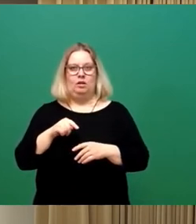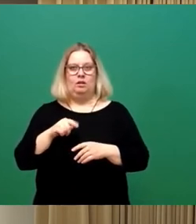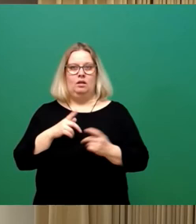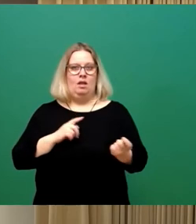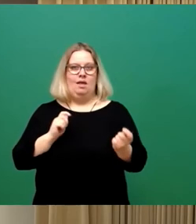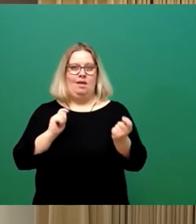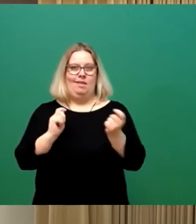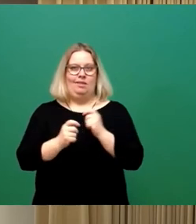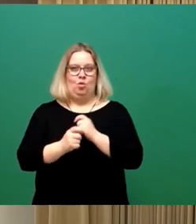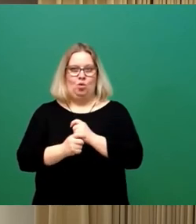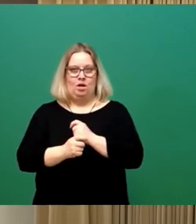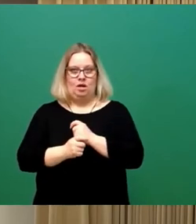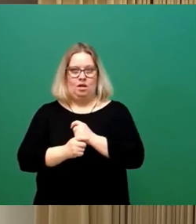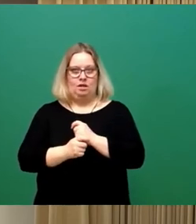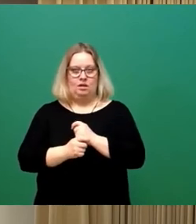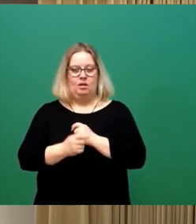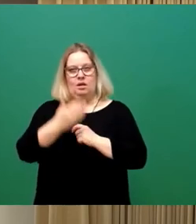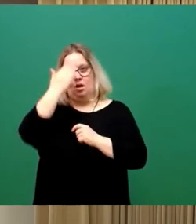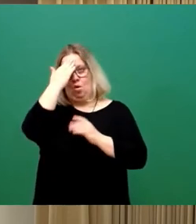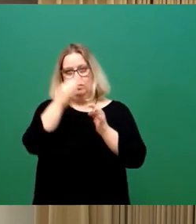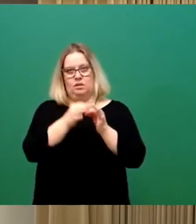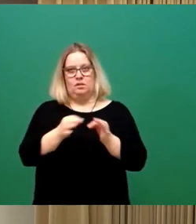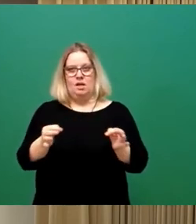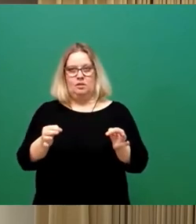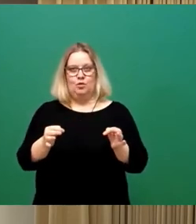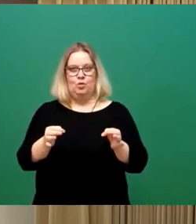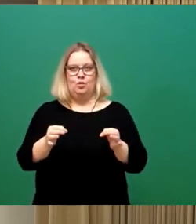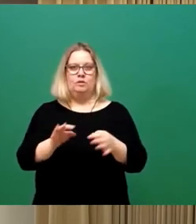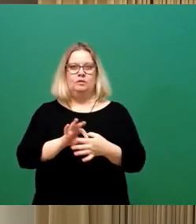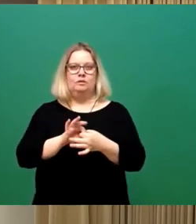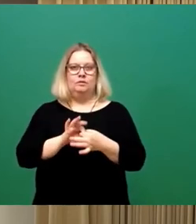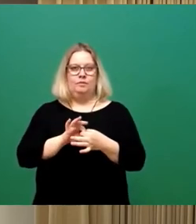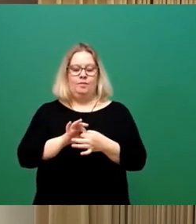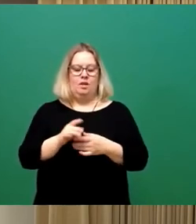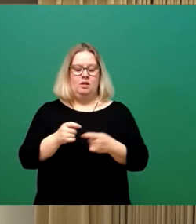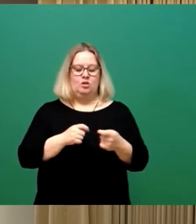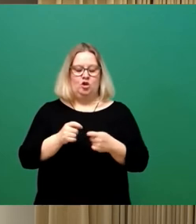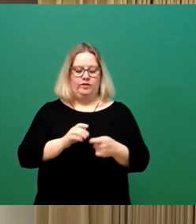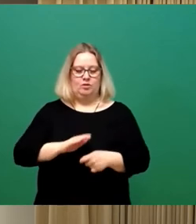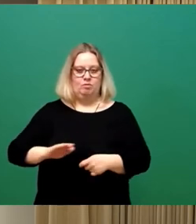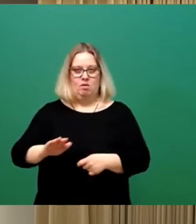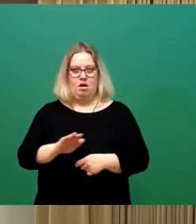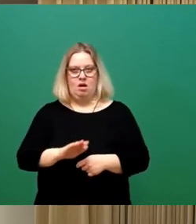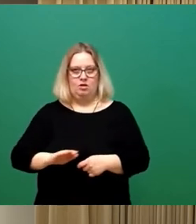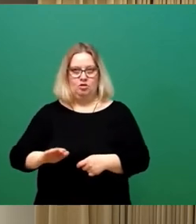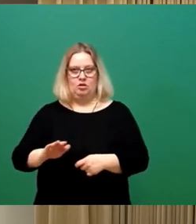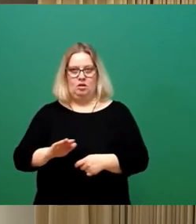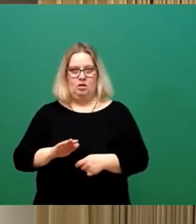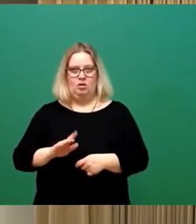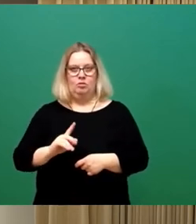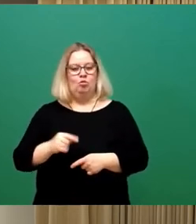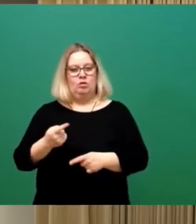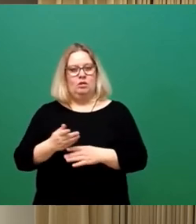der Hauptsatzung betreffend der Geschäftsbereiche ist ja entscheidend,